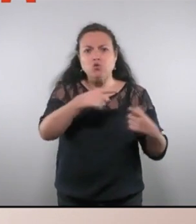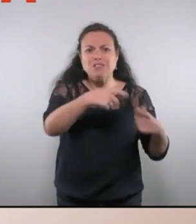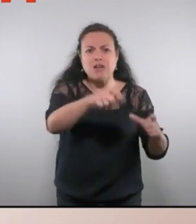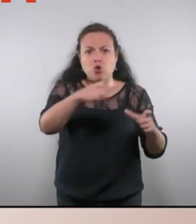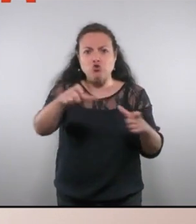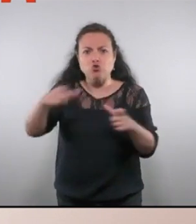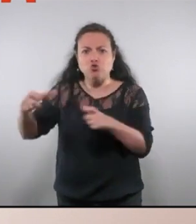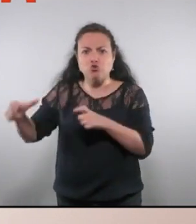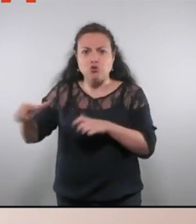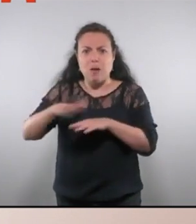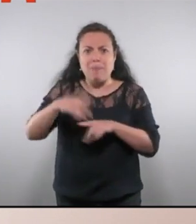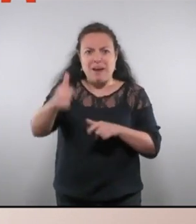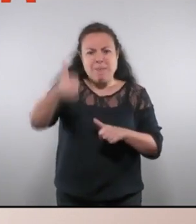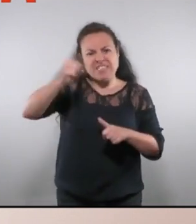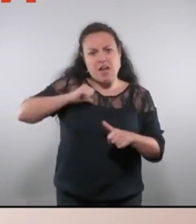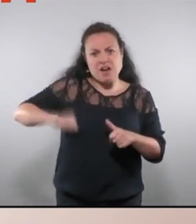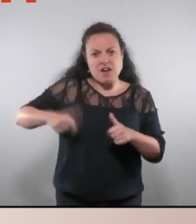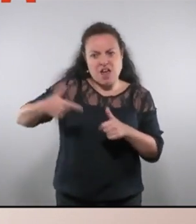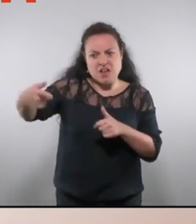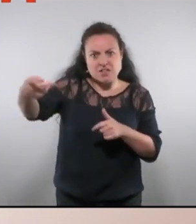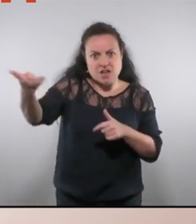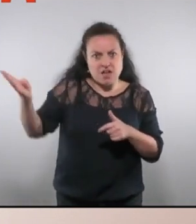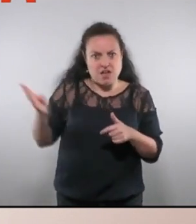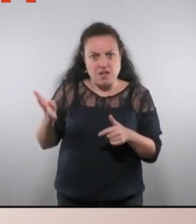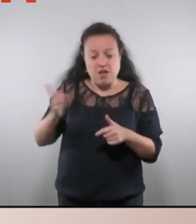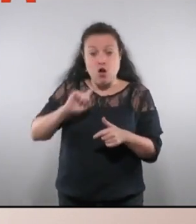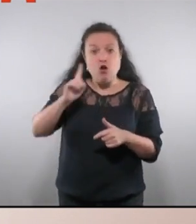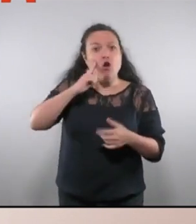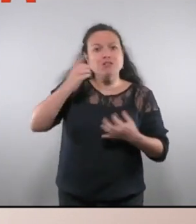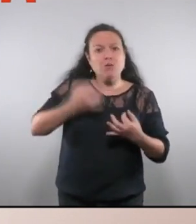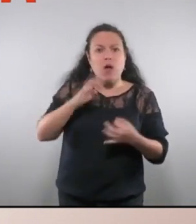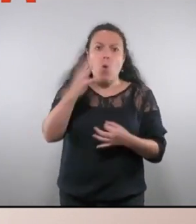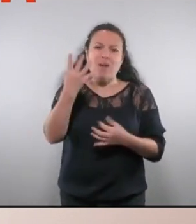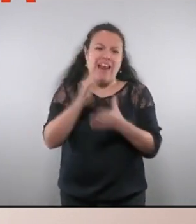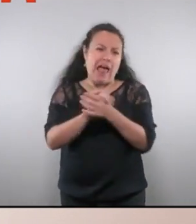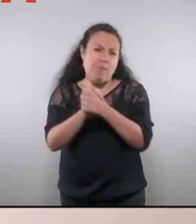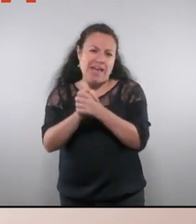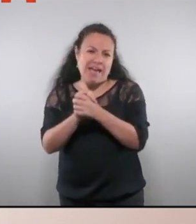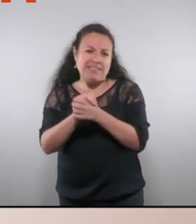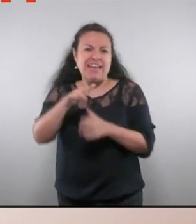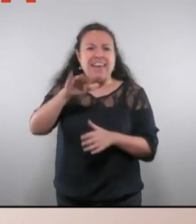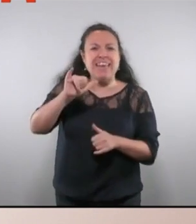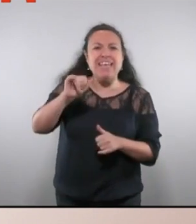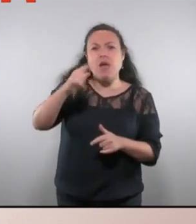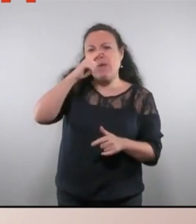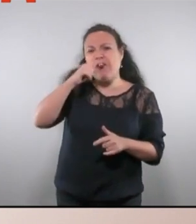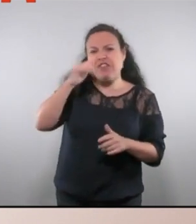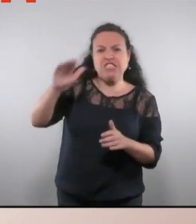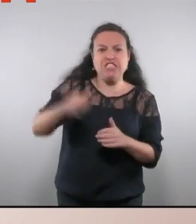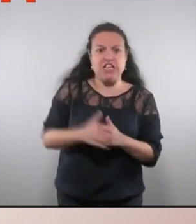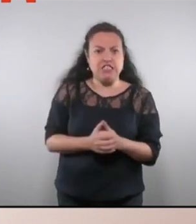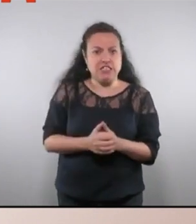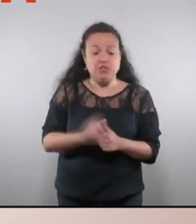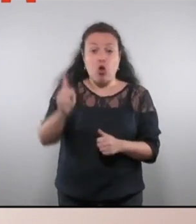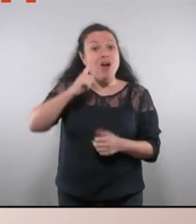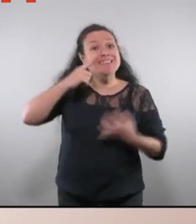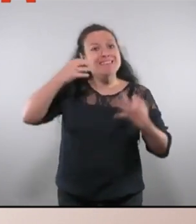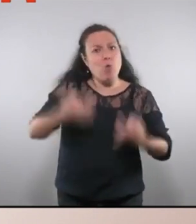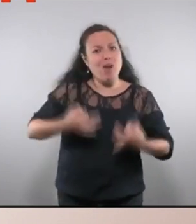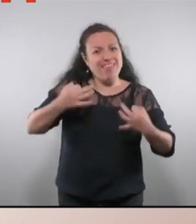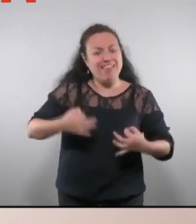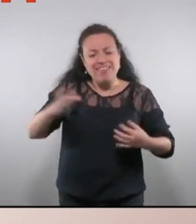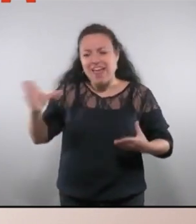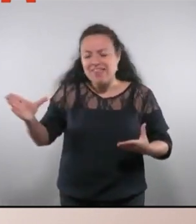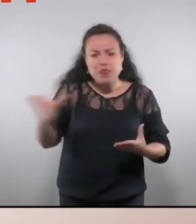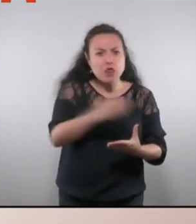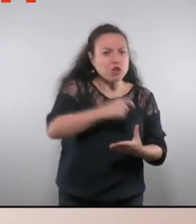perquè segueixin enriquint. No parlem de seguretat dels seus quatre amigüets ni dels quatre feixistes de torn. Parlem de la seguretat de